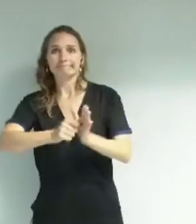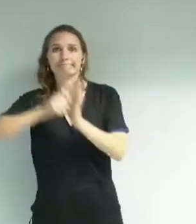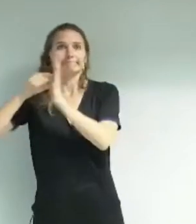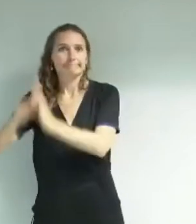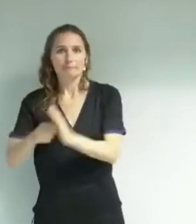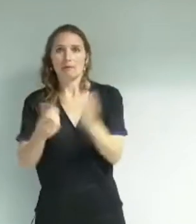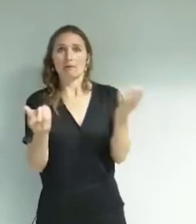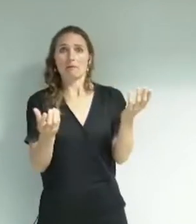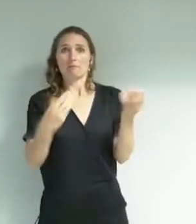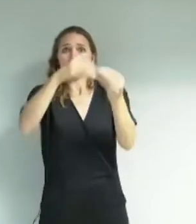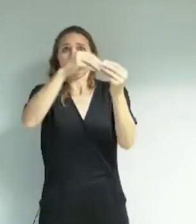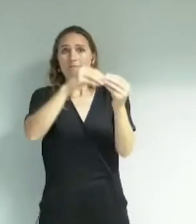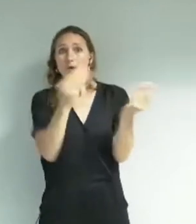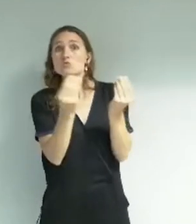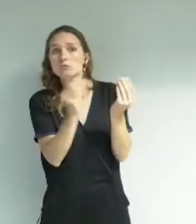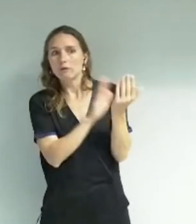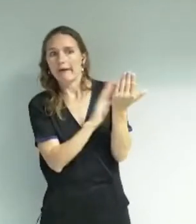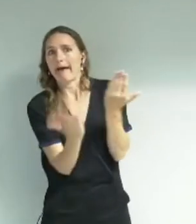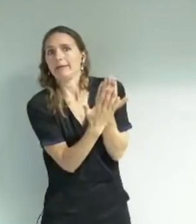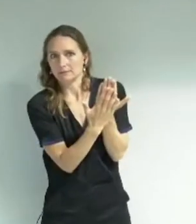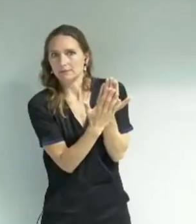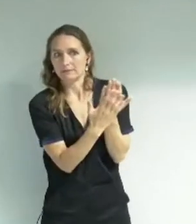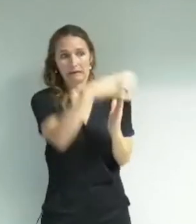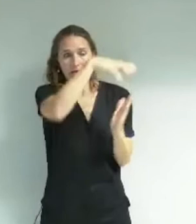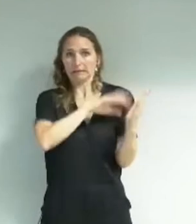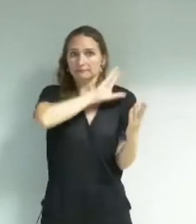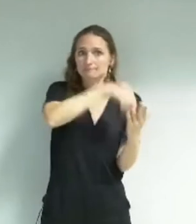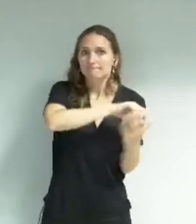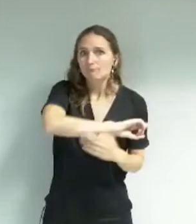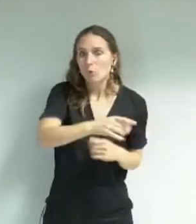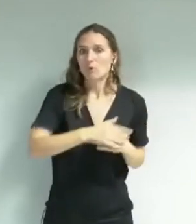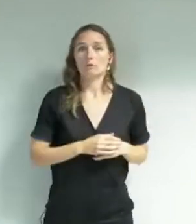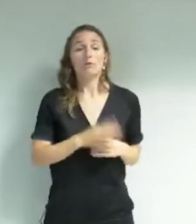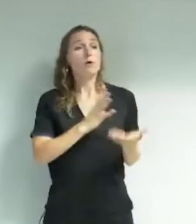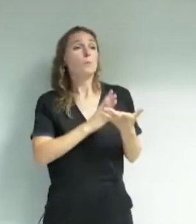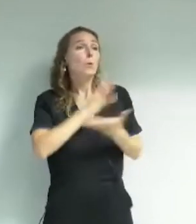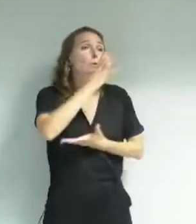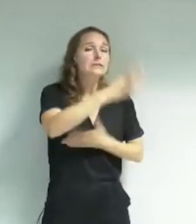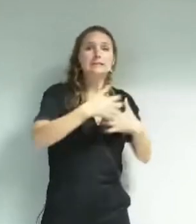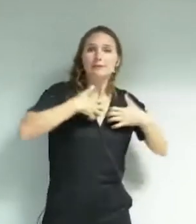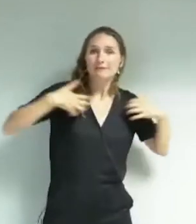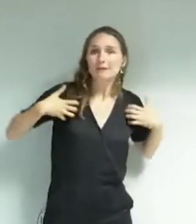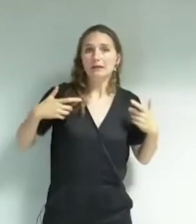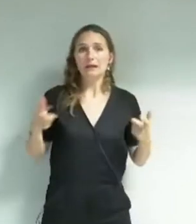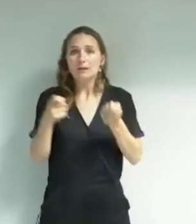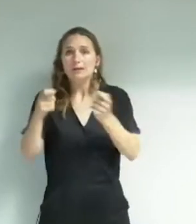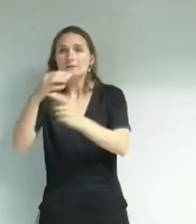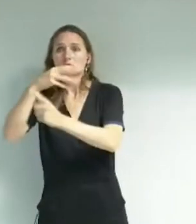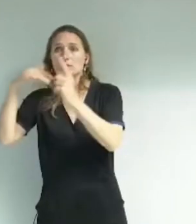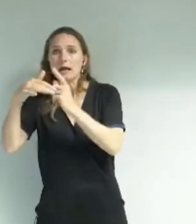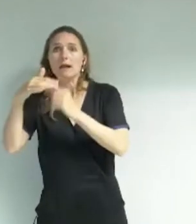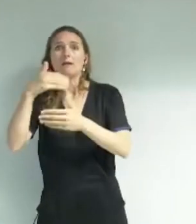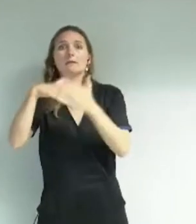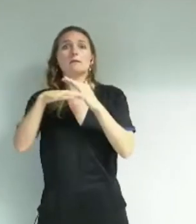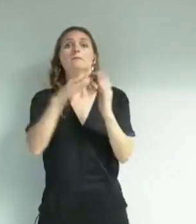en annexe. Le projet culturel, scientifique, éducatif et social de la bibliothèque municipale de Grenoble.